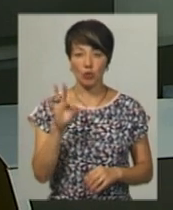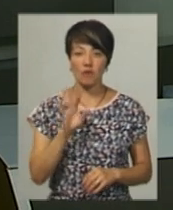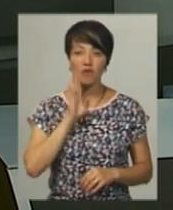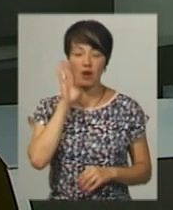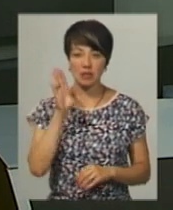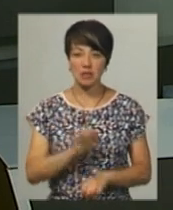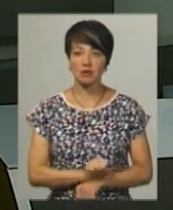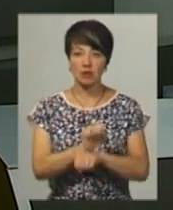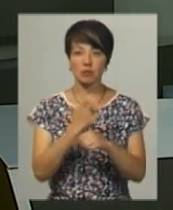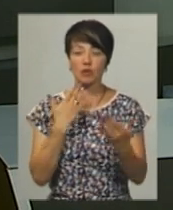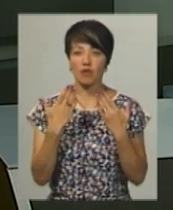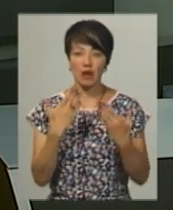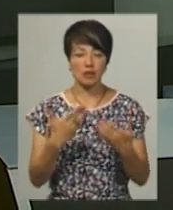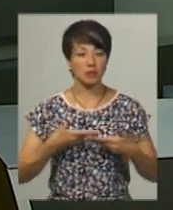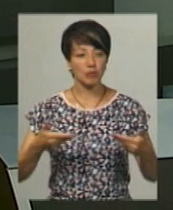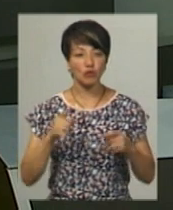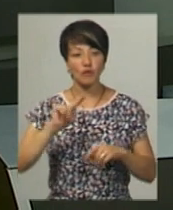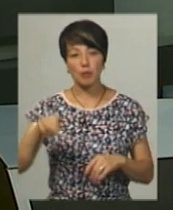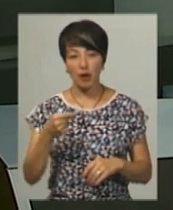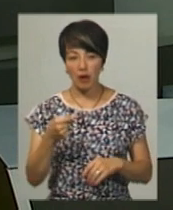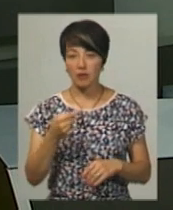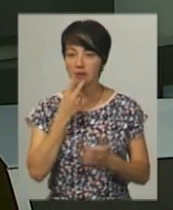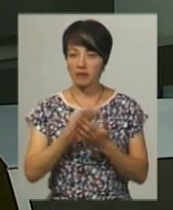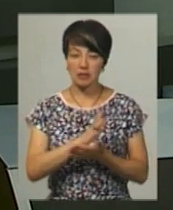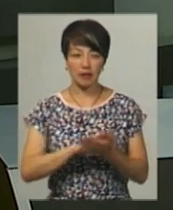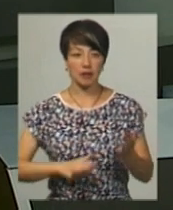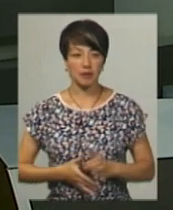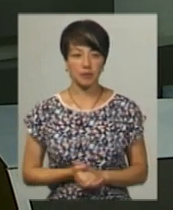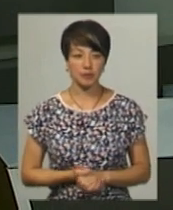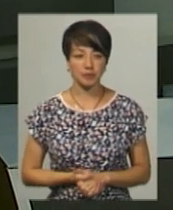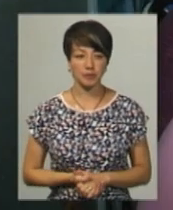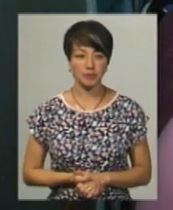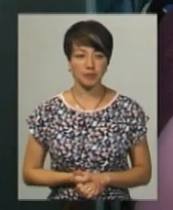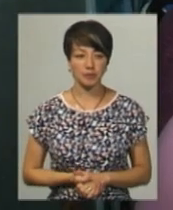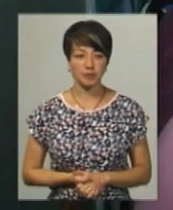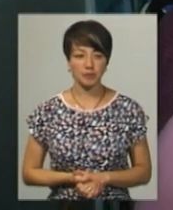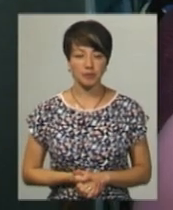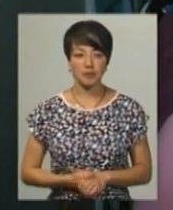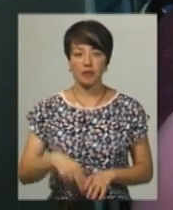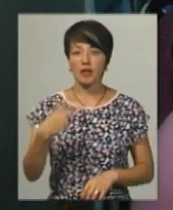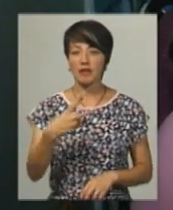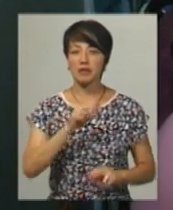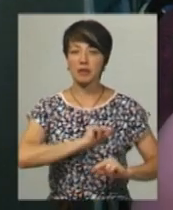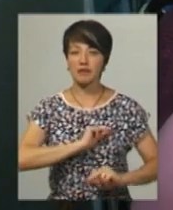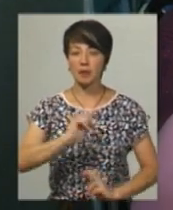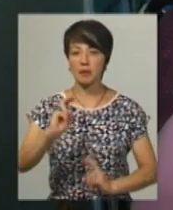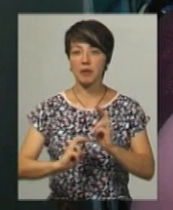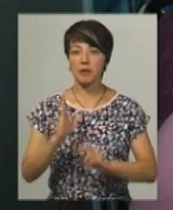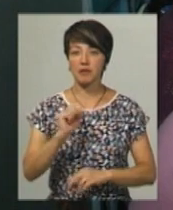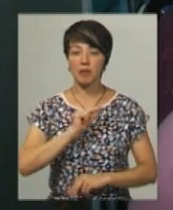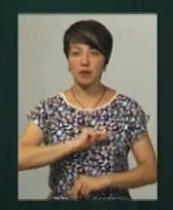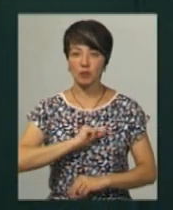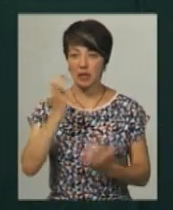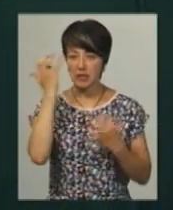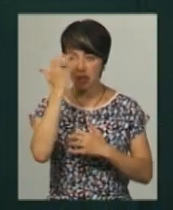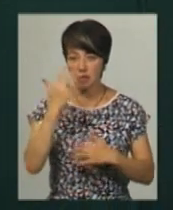Вранці зі страйкарями спілкувалися і ми. Чого вони вимагають – дивіться далі в сюжеті. 20 працівників підприємства, де працюють